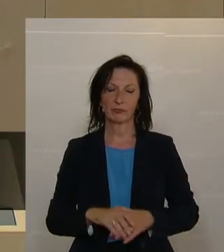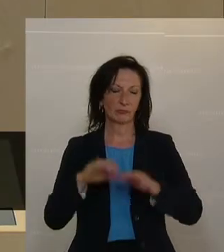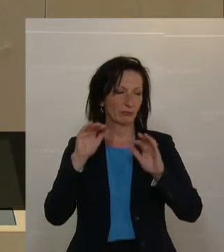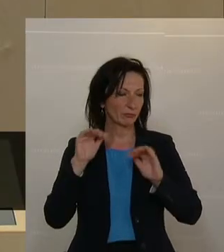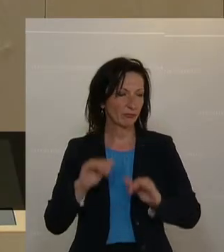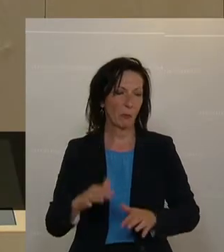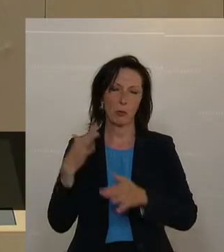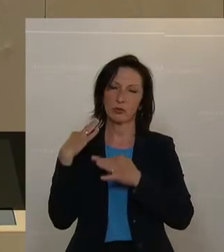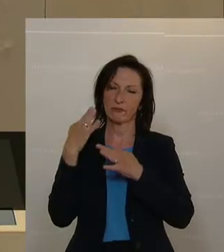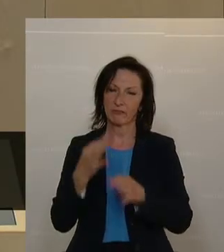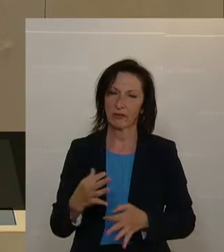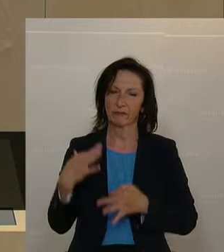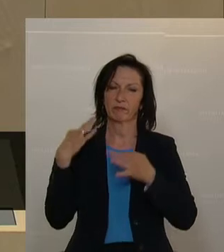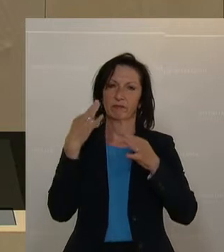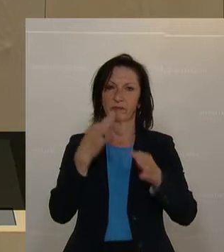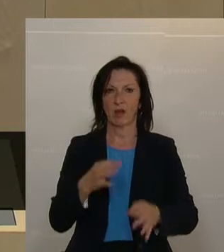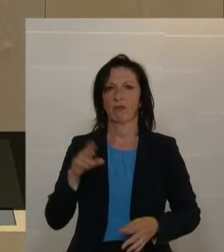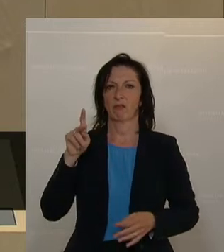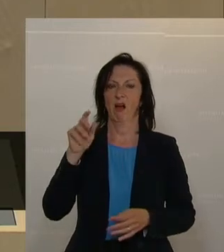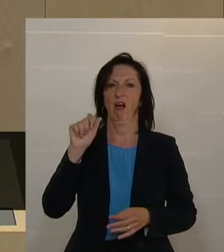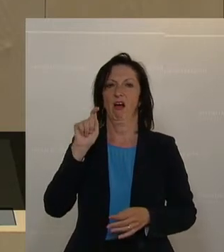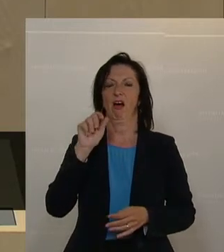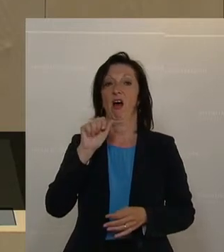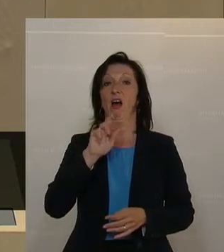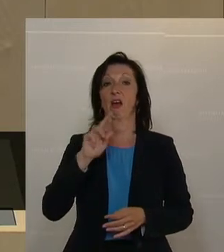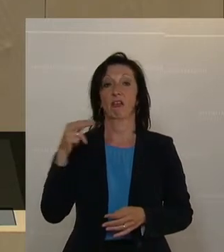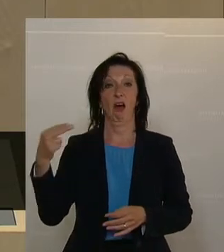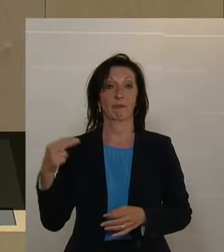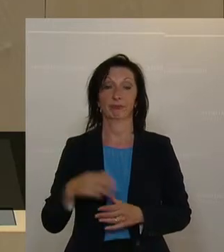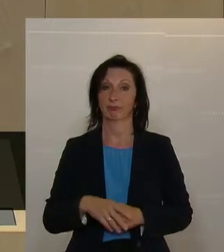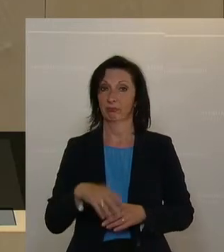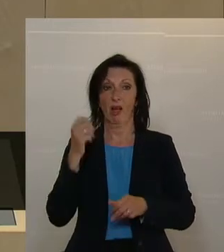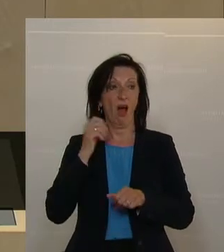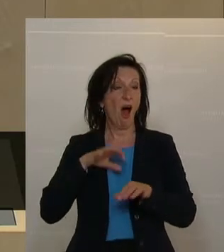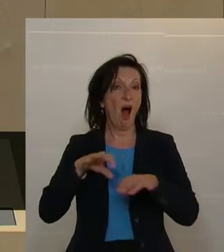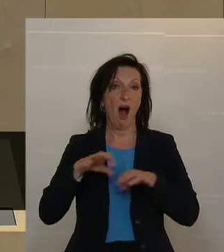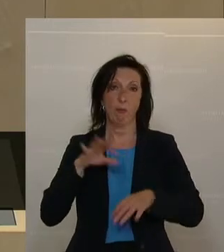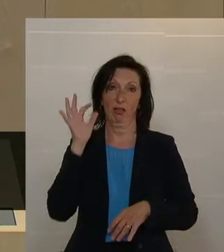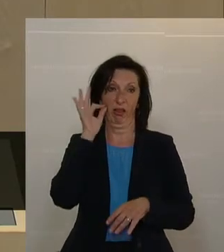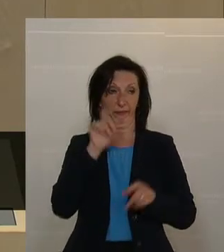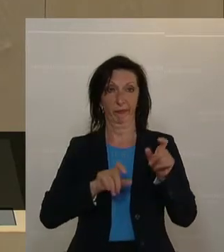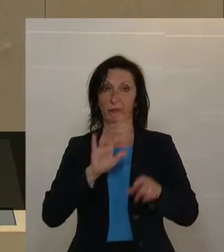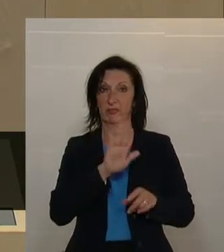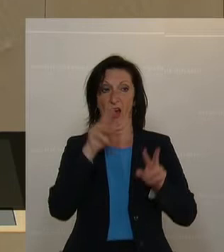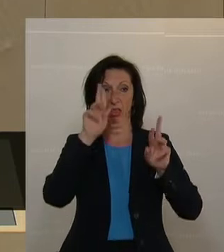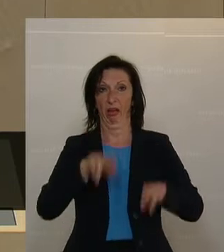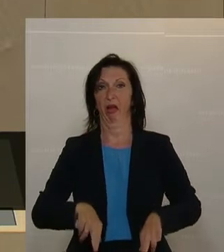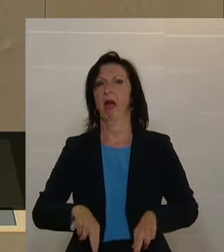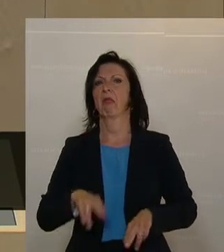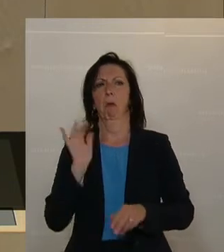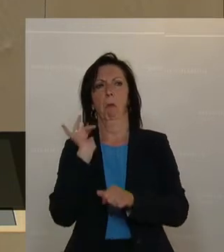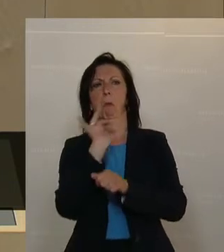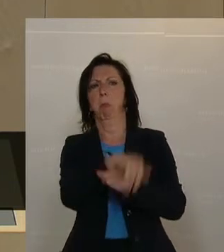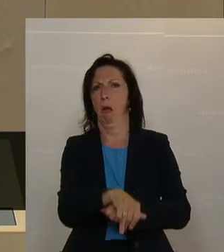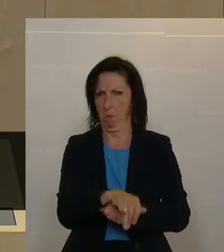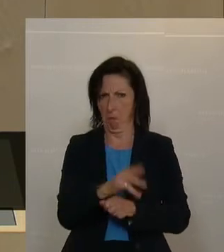wiederholen, das stimmt, Katar tritt Menschenrechte und die Rechte von Arbeitern und Arbeiterinnen mit Füßen und Tausende